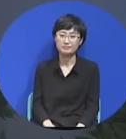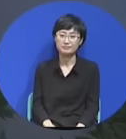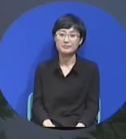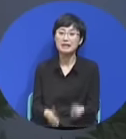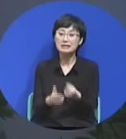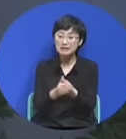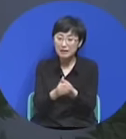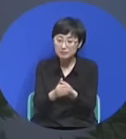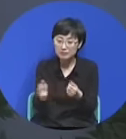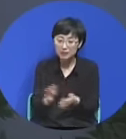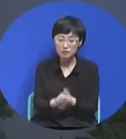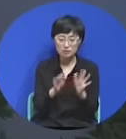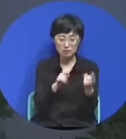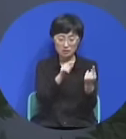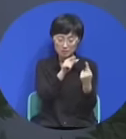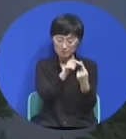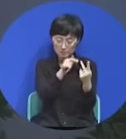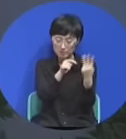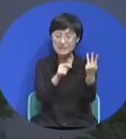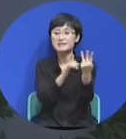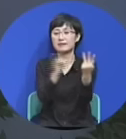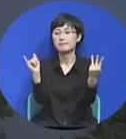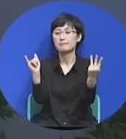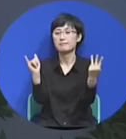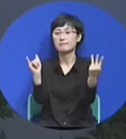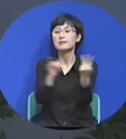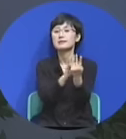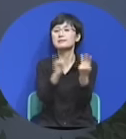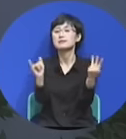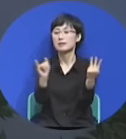그래서 단 세 명이 세 개를 바꾸었다니까요.